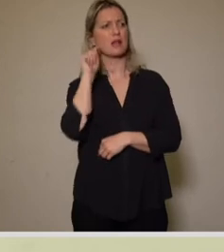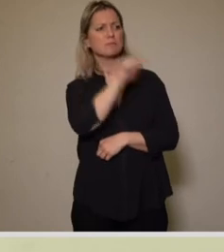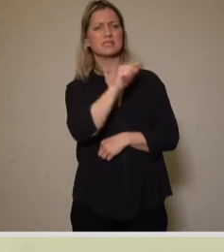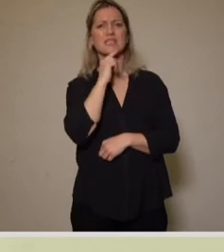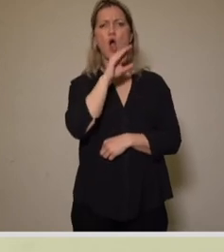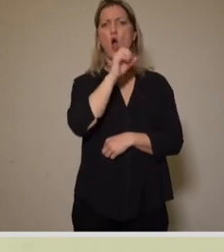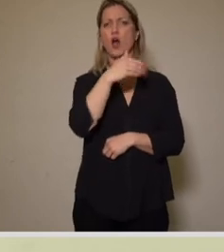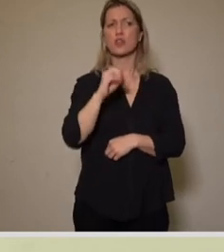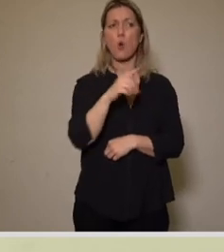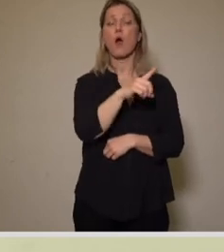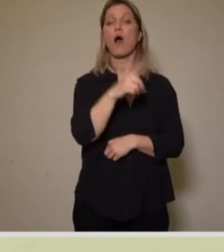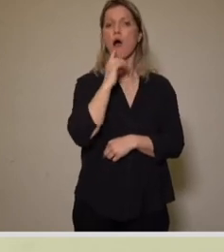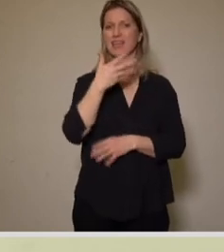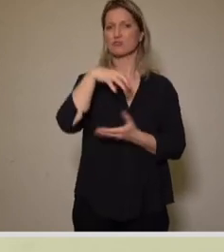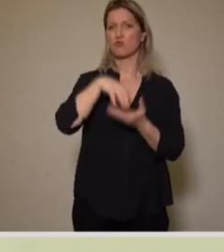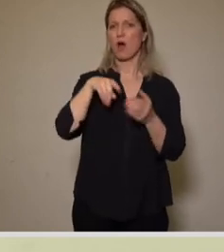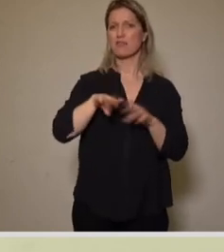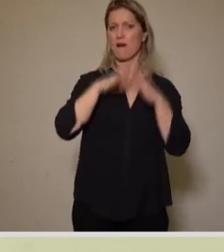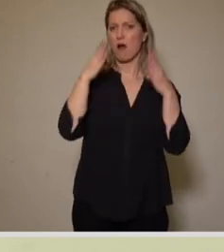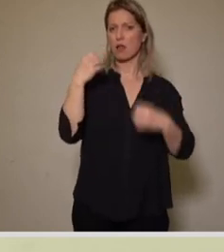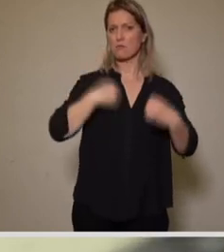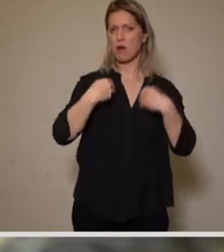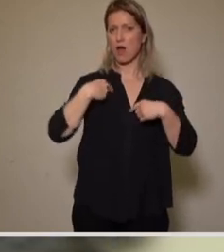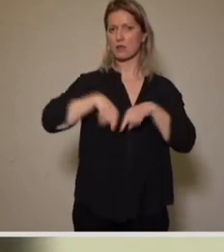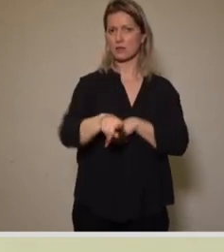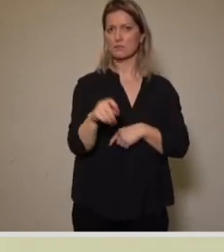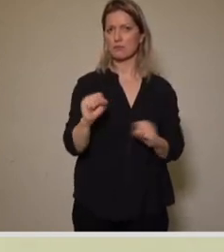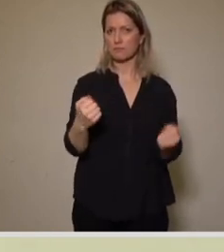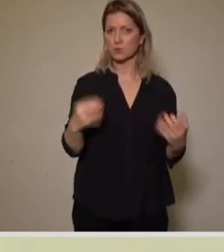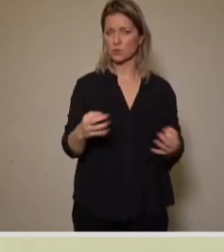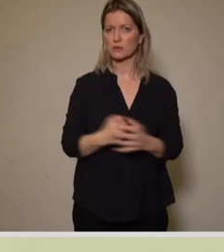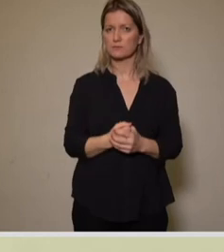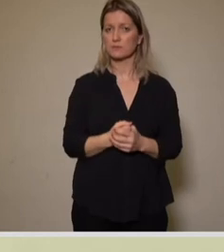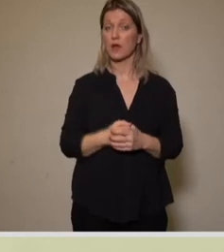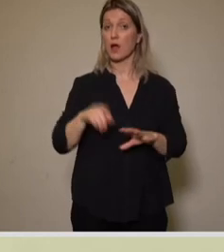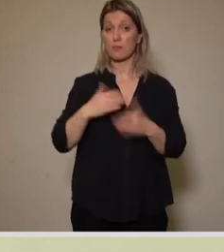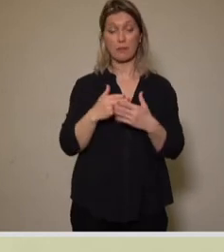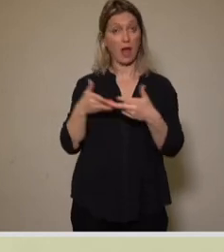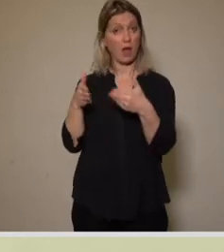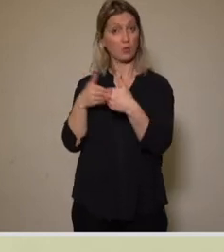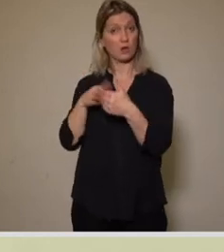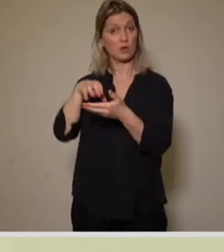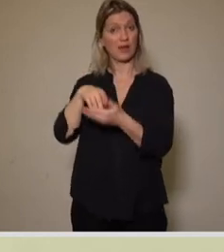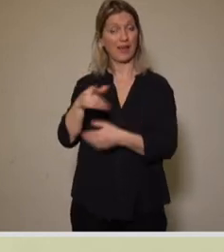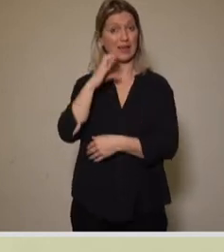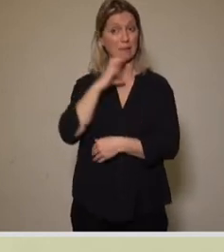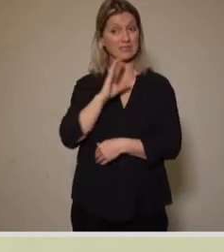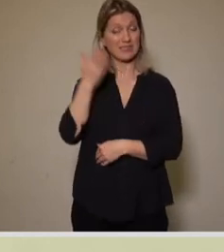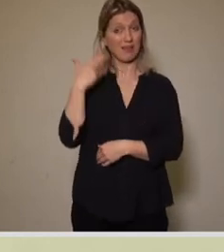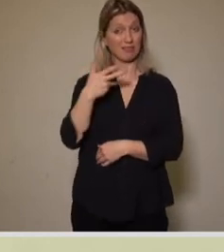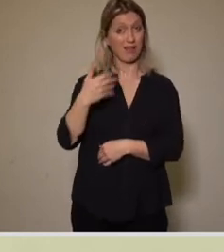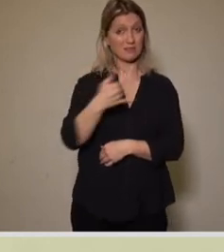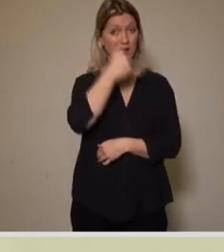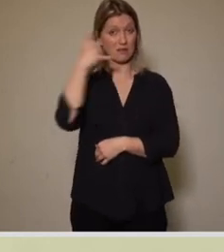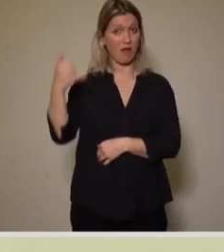Gerade auch als Beispiel unserer Nachbarstadt Chemnitz. Zeit der Eröffnung in den 30er Jahren war das